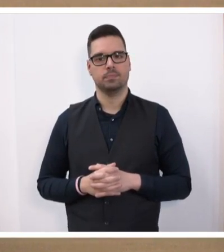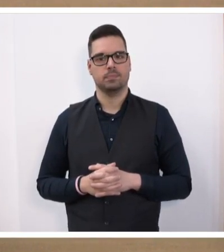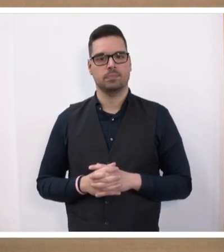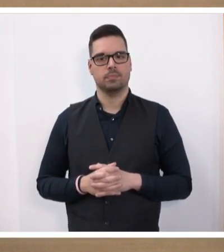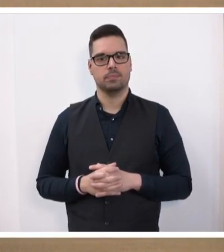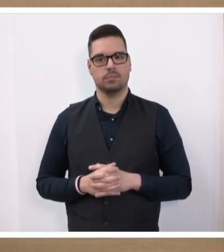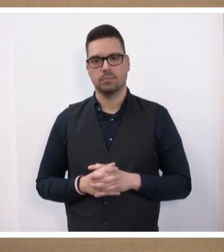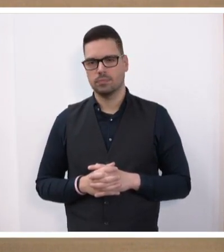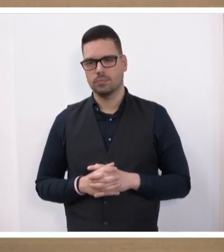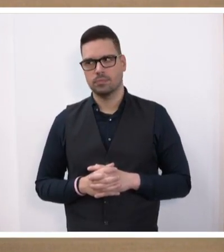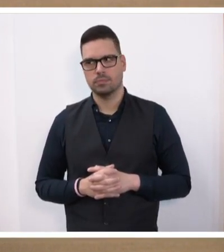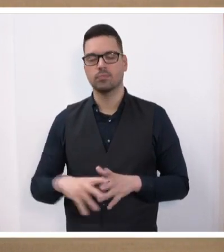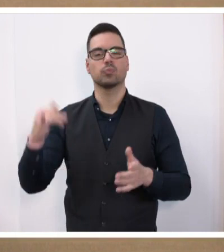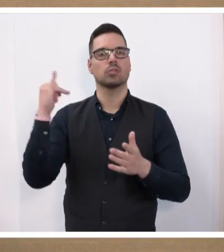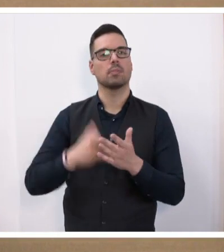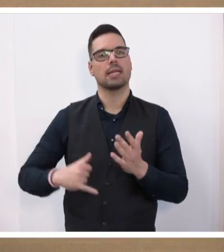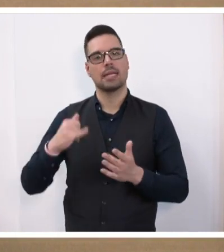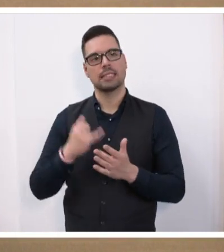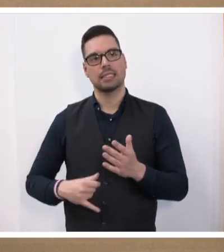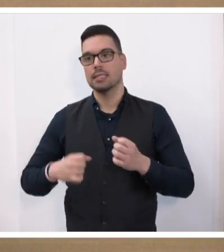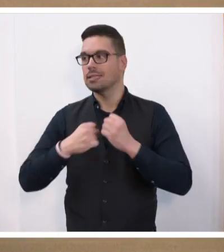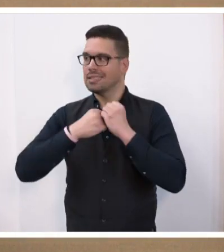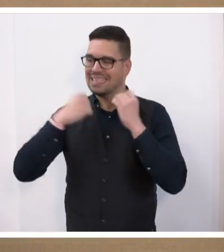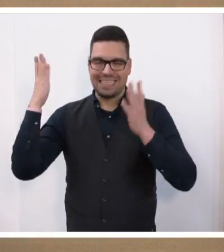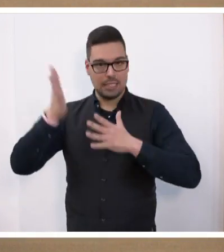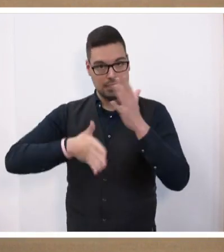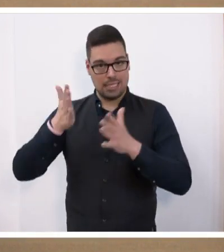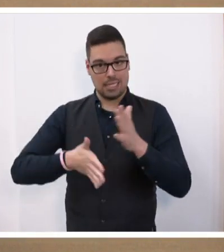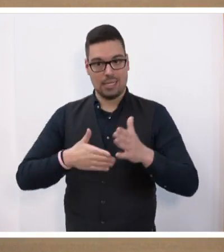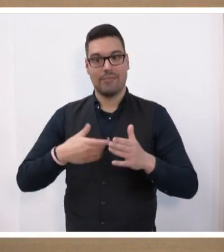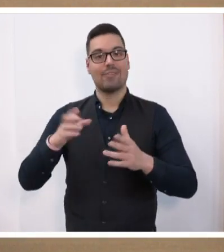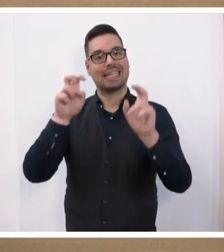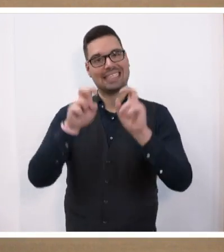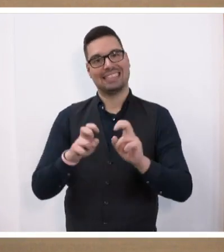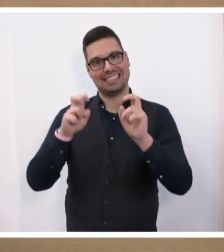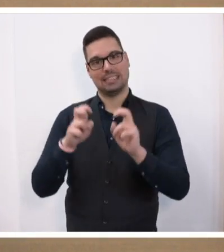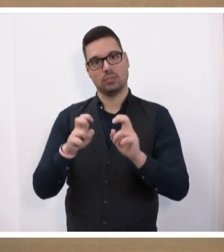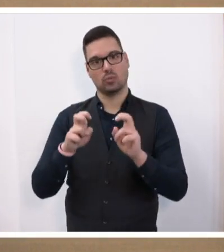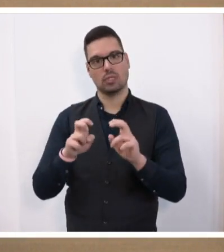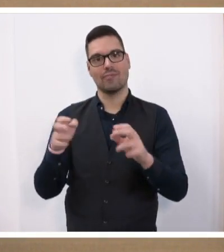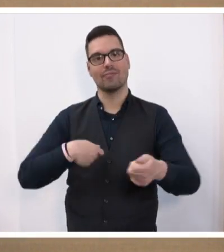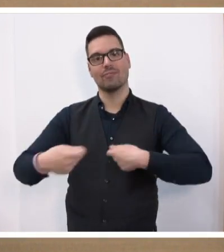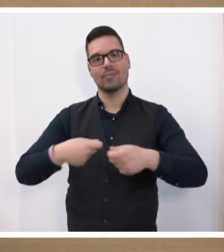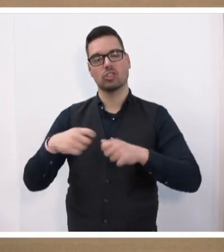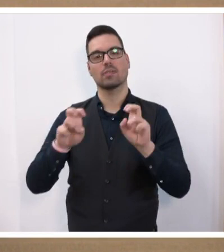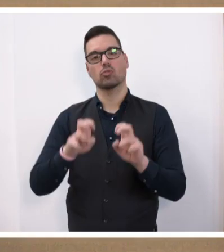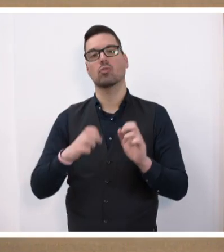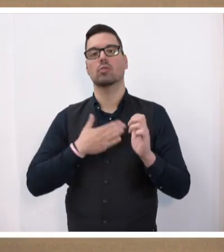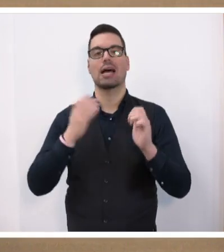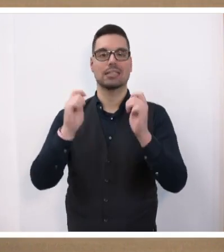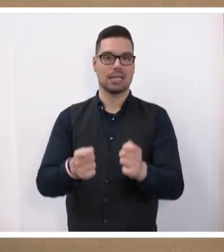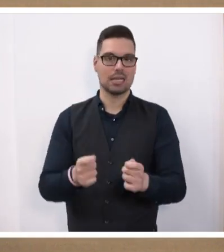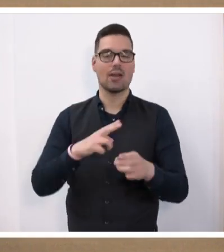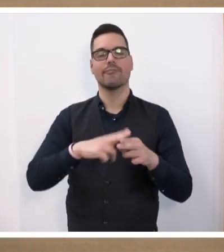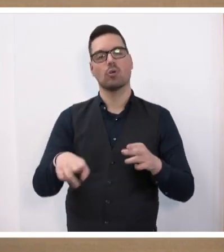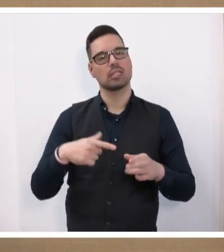Und ich will zum Ende dann auch klar ankündigen, wir werden in weiteren Sitzungen des Wirtschaftsausschusses auf unseren Antrag hin das Thema